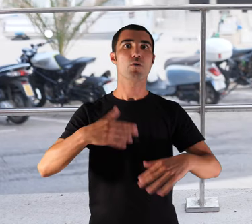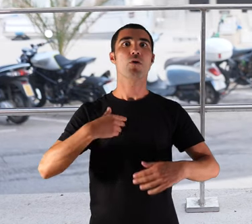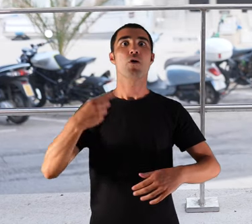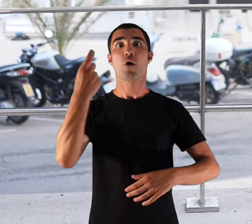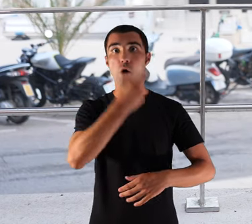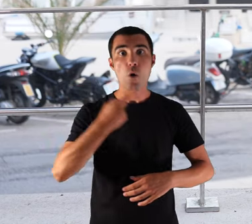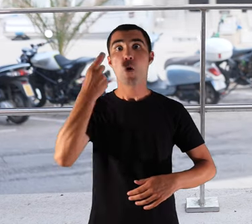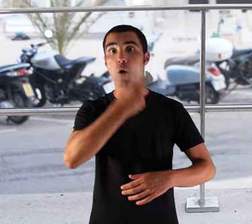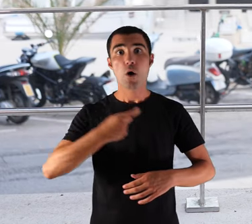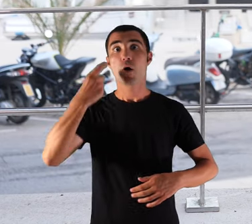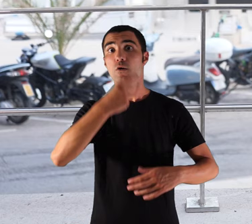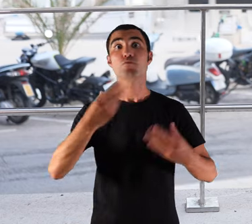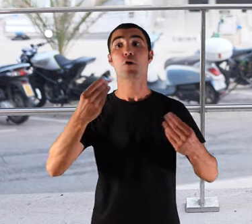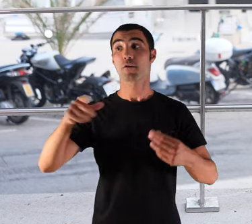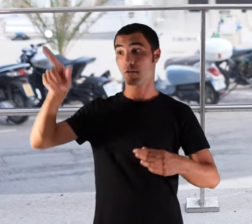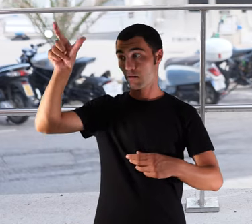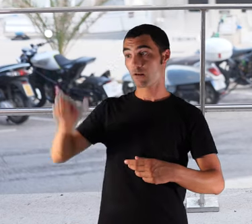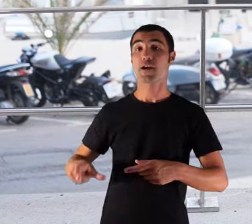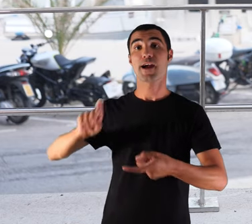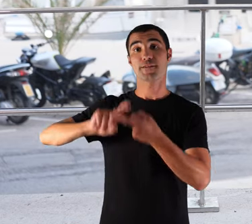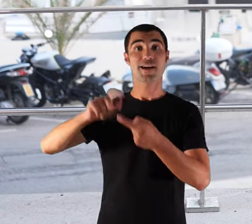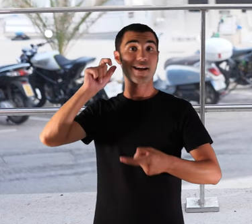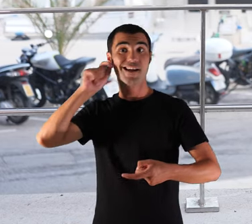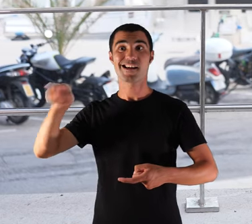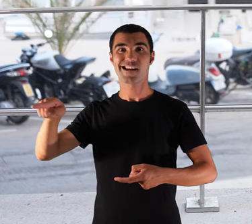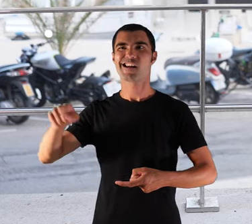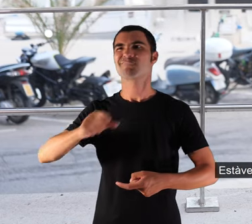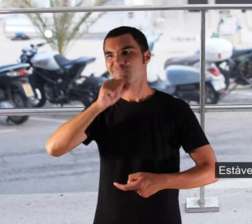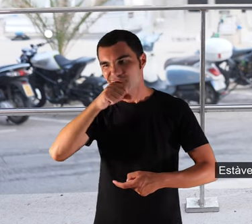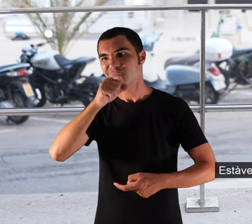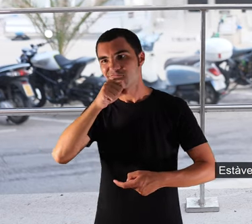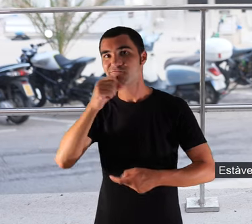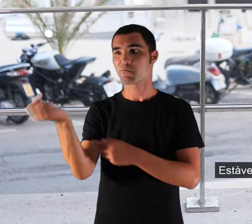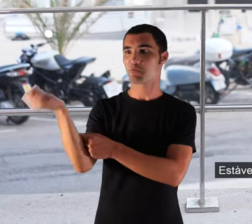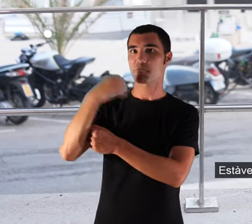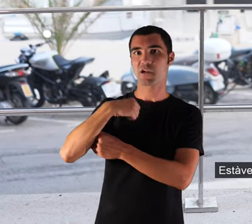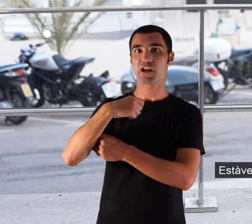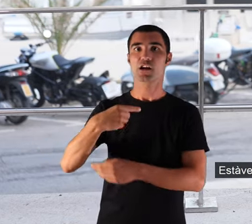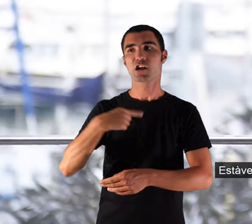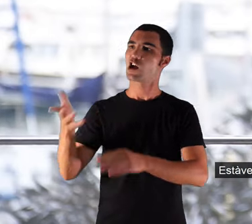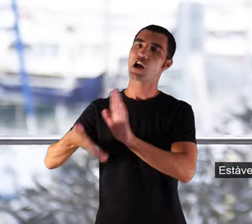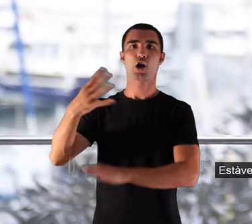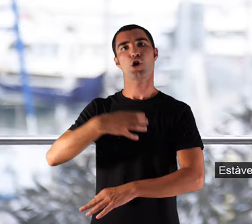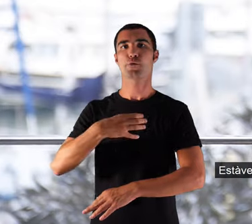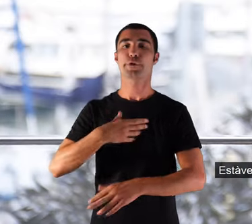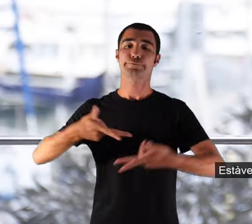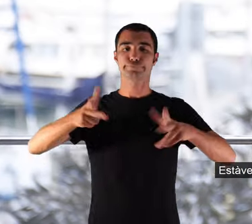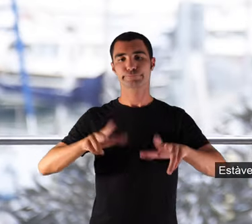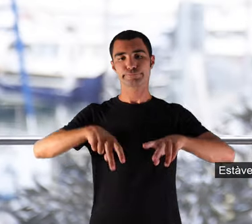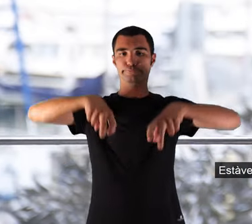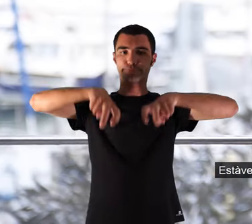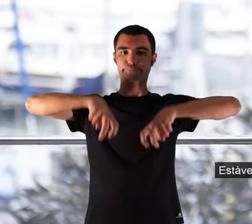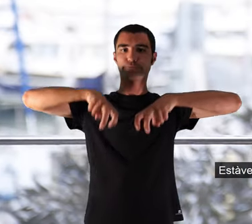una germana meva era mervea i va dir que ella no hi volia anar i estàvem assegudes a una escala i mon mare,